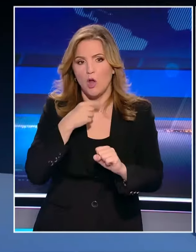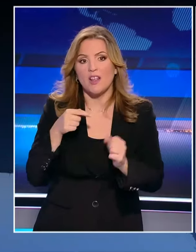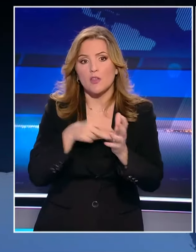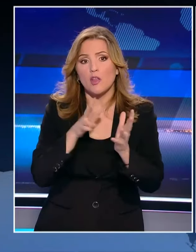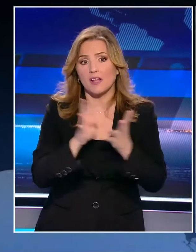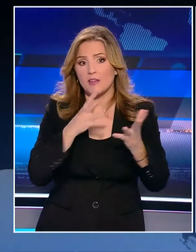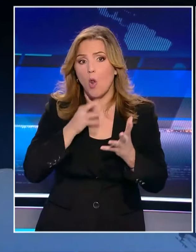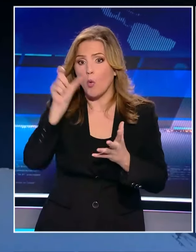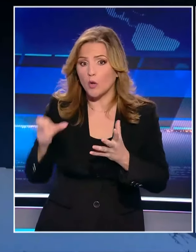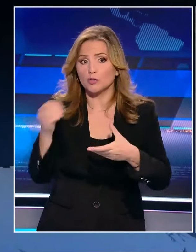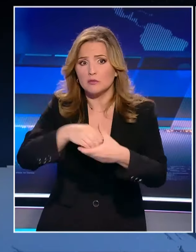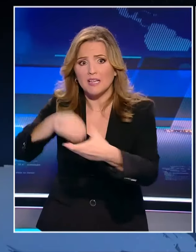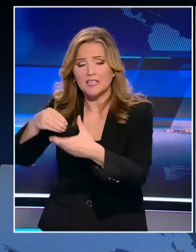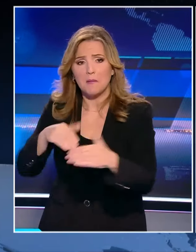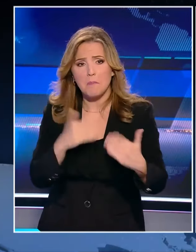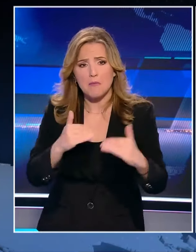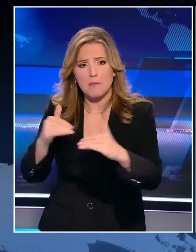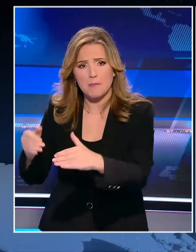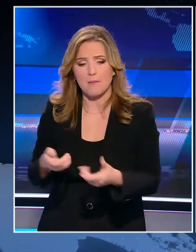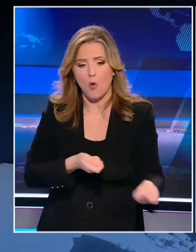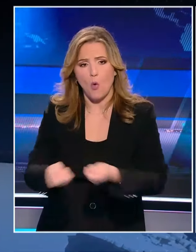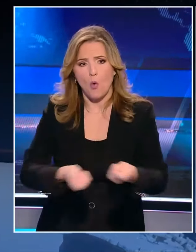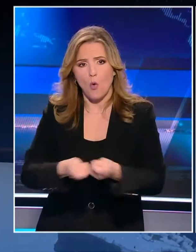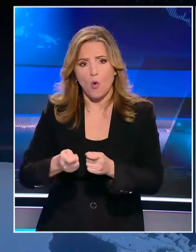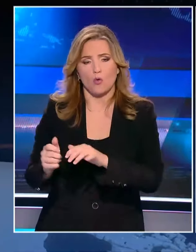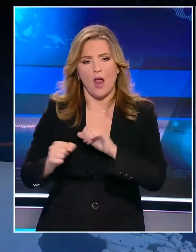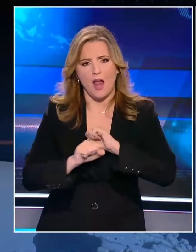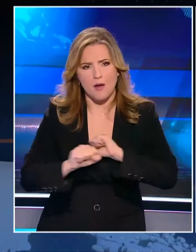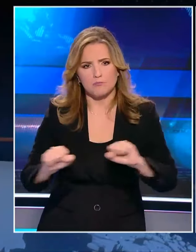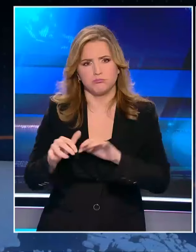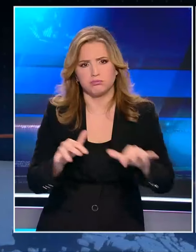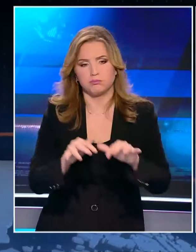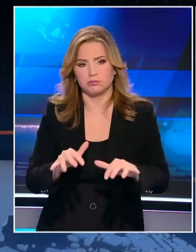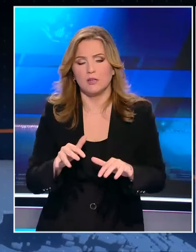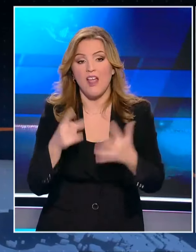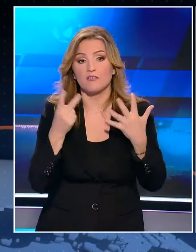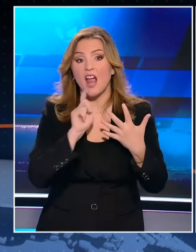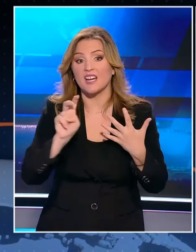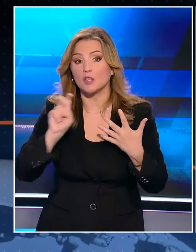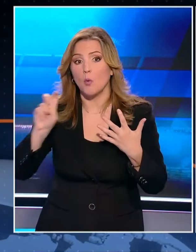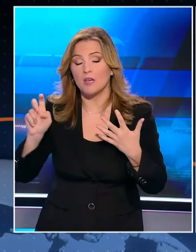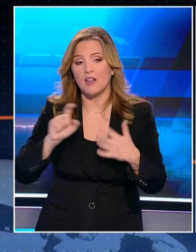τρομοκρατικών ενεργειών. Μάλιστα το State Department τον είχε επικηρύξει με 7 εκατομμύρια δολάρια.